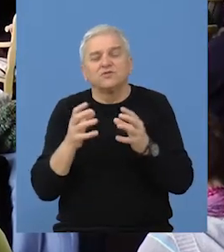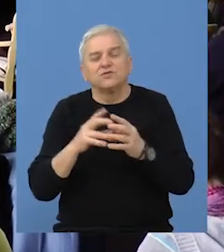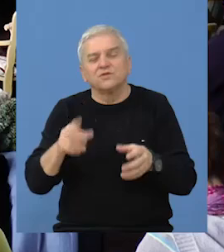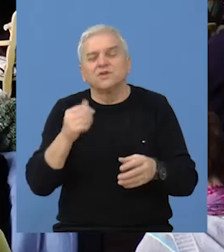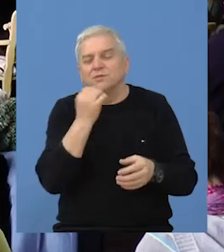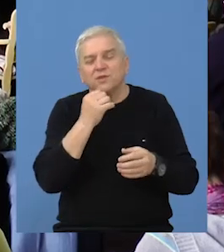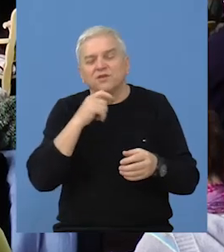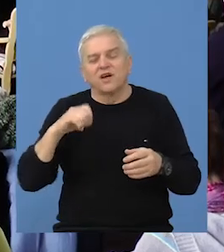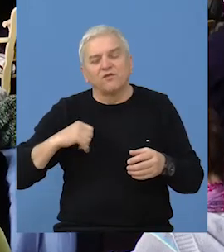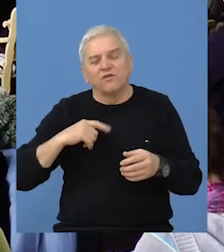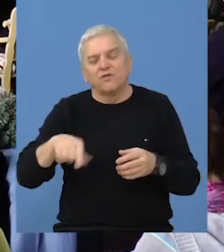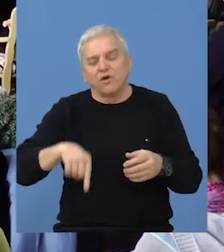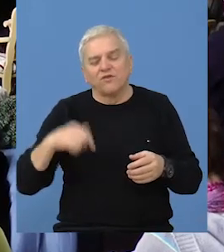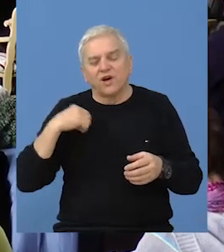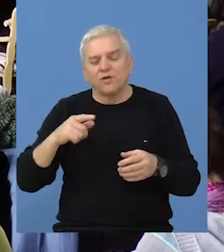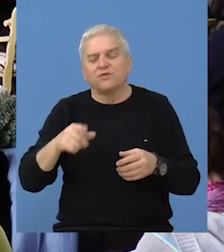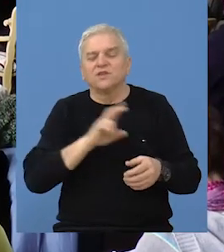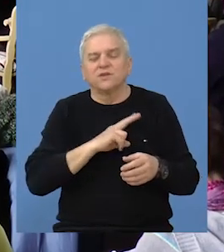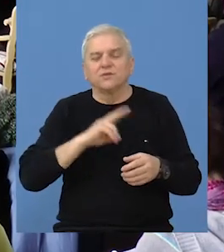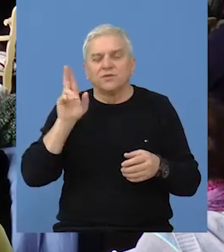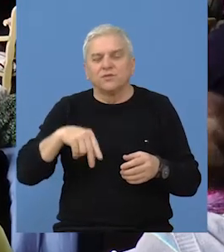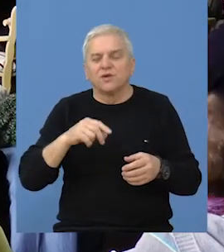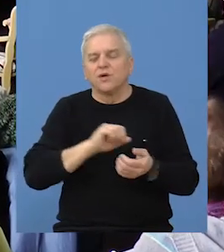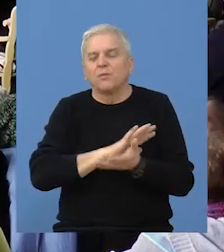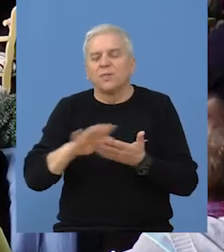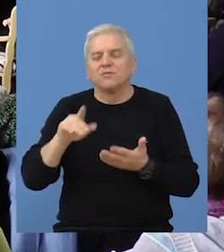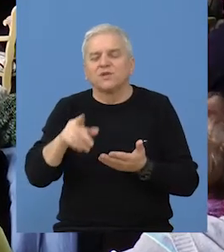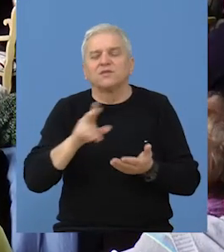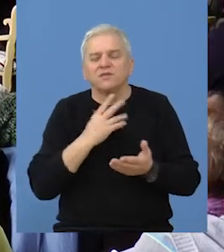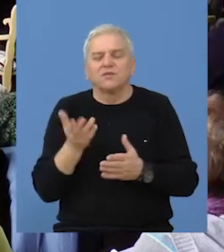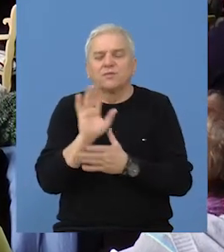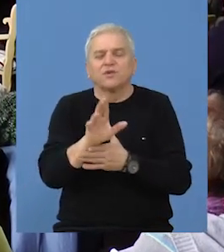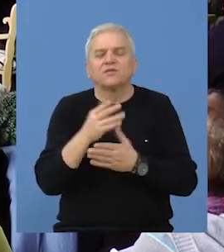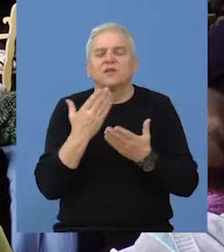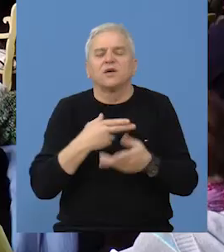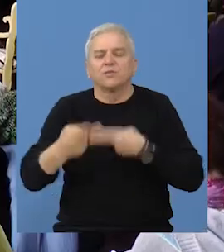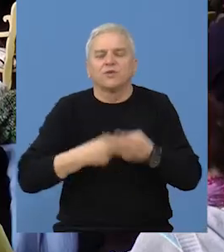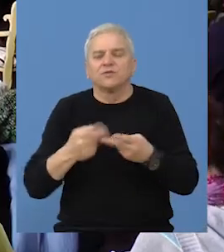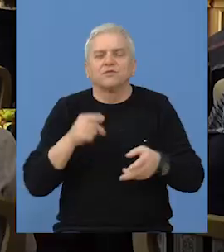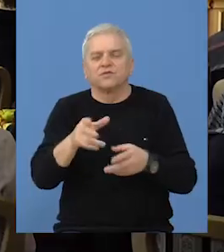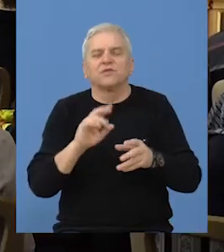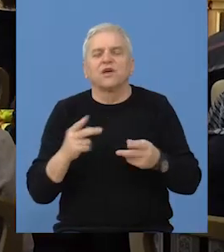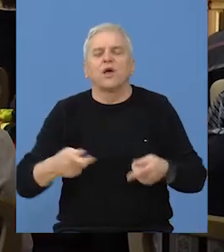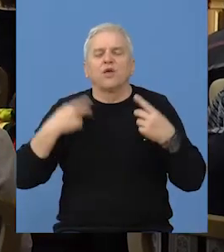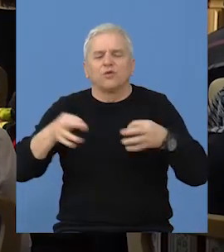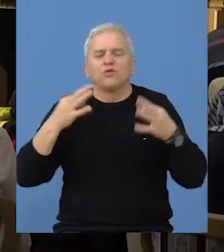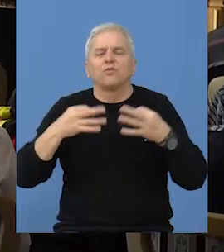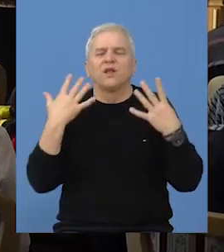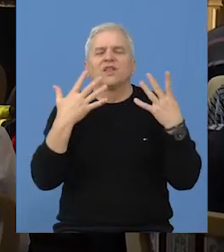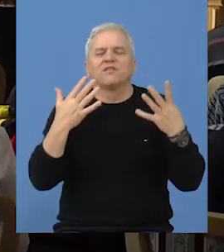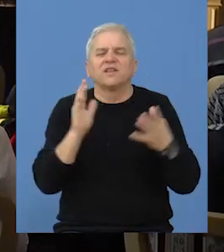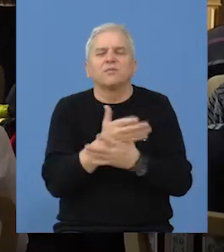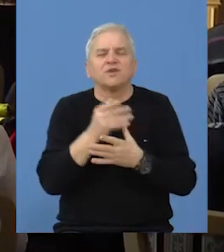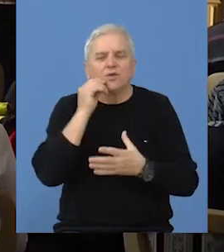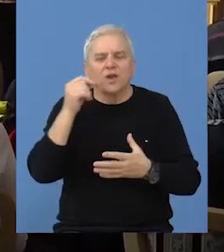udruženja, preduzetnica Vojvodine ove godine, moći će da potpuno besplotno predstave svoje proizvode u okviru jubilarnog